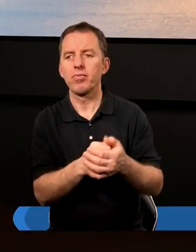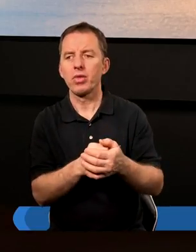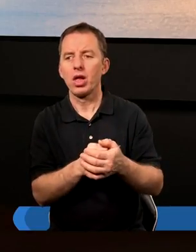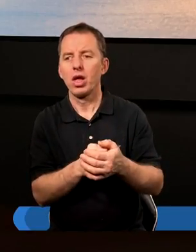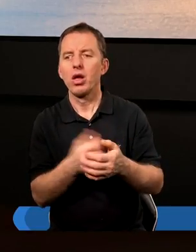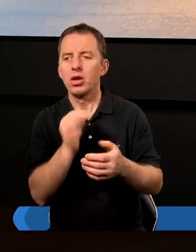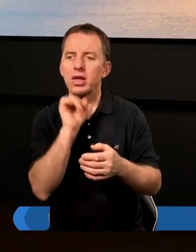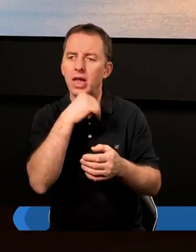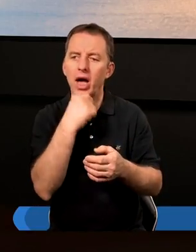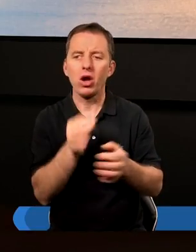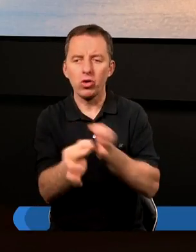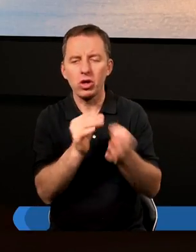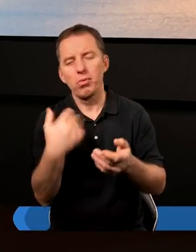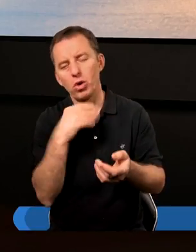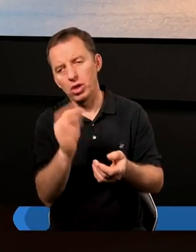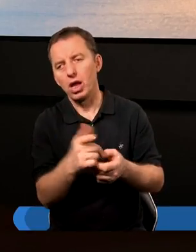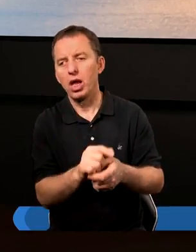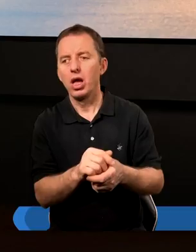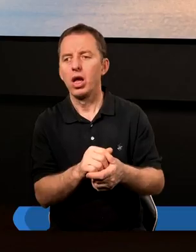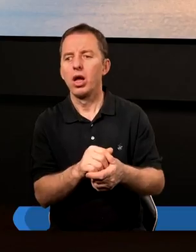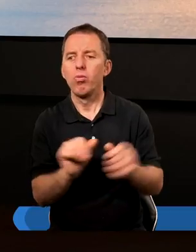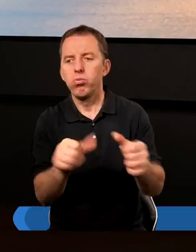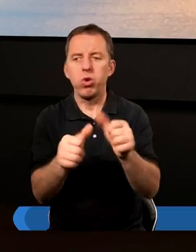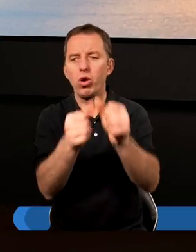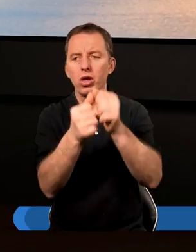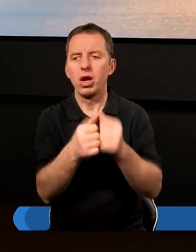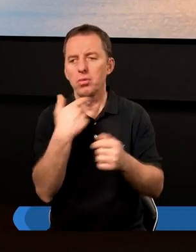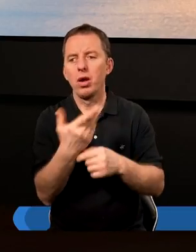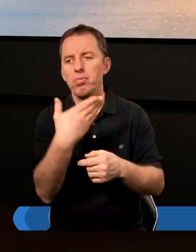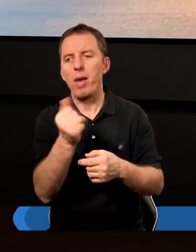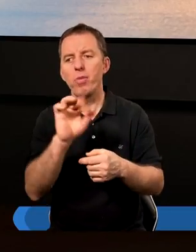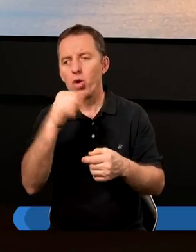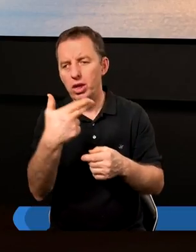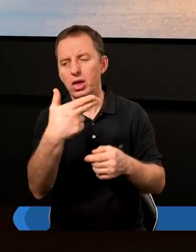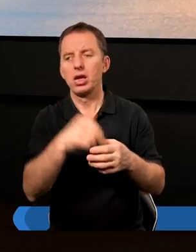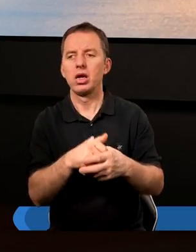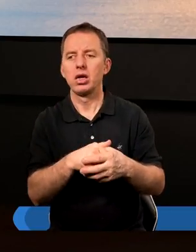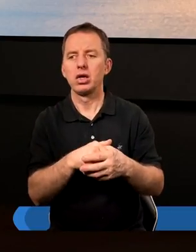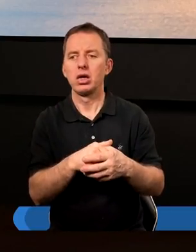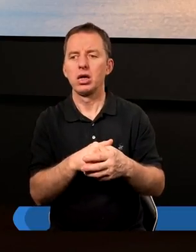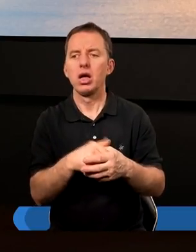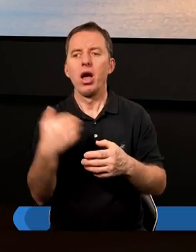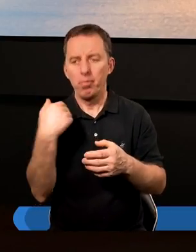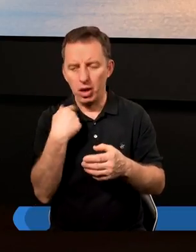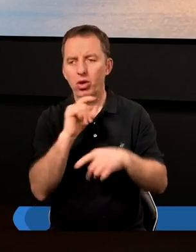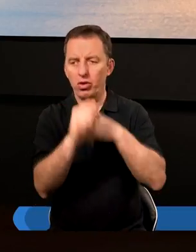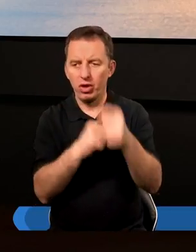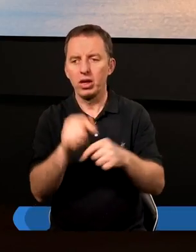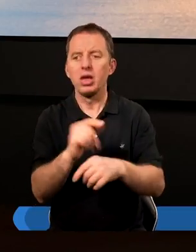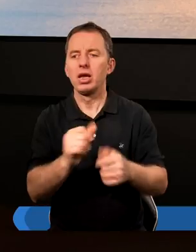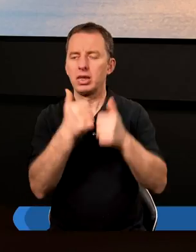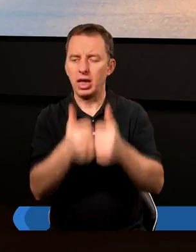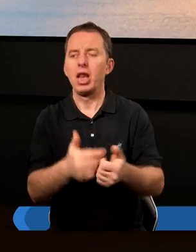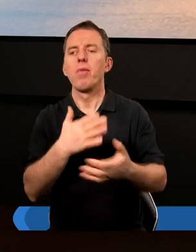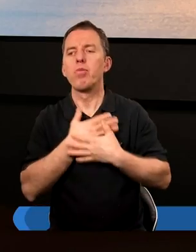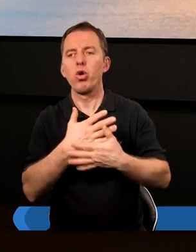Nawet ponoć w starożytności był taki Bożek, który na imię miał Mamon. A był właśnie związany ze stanem